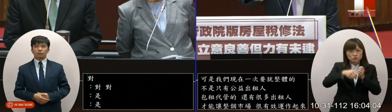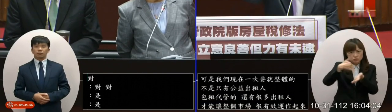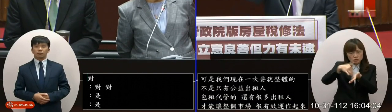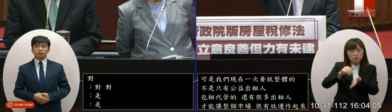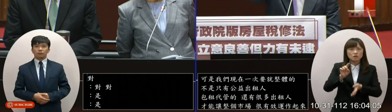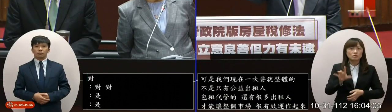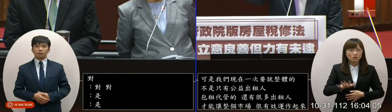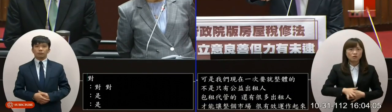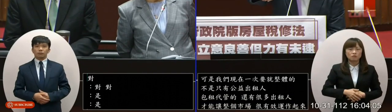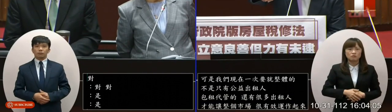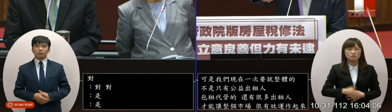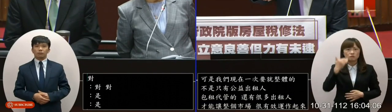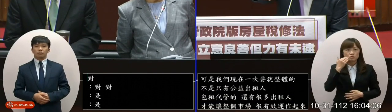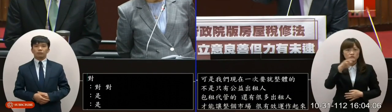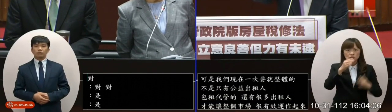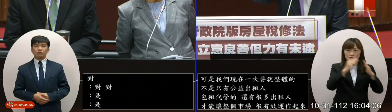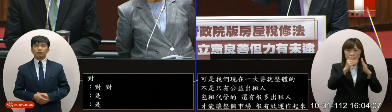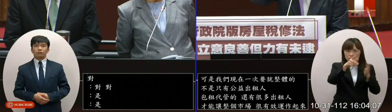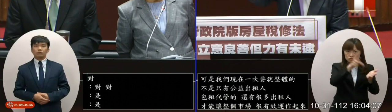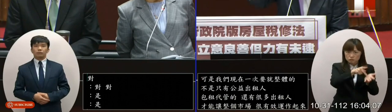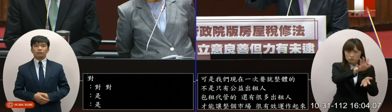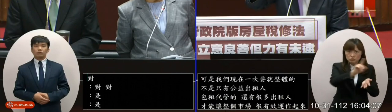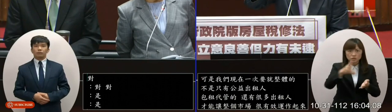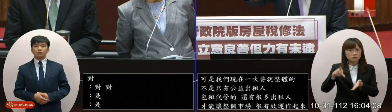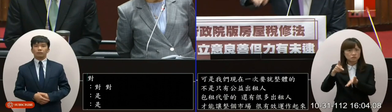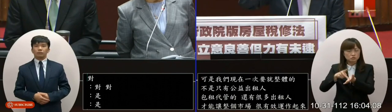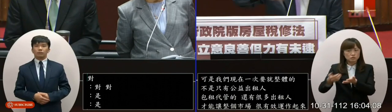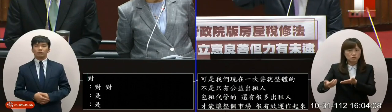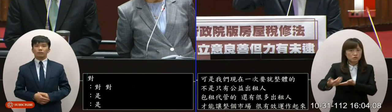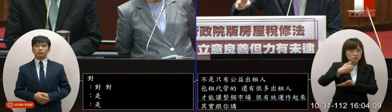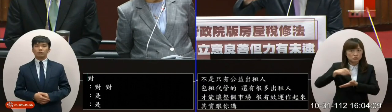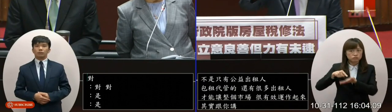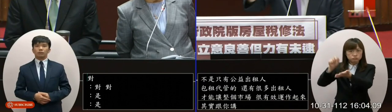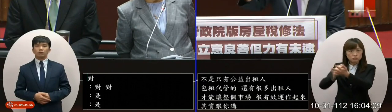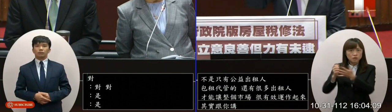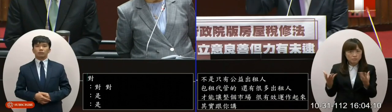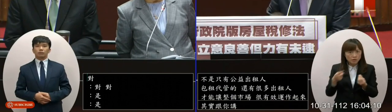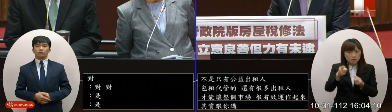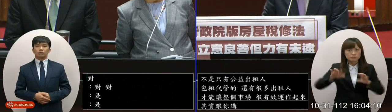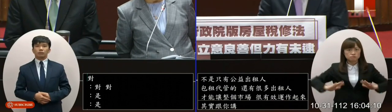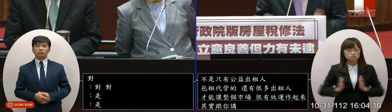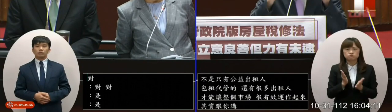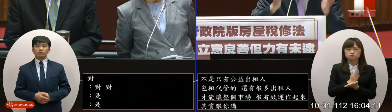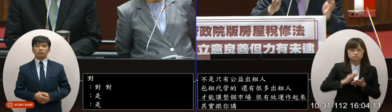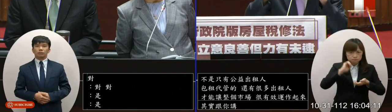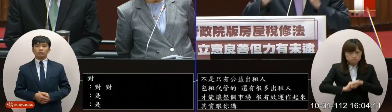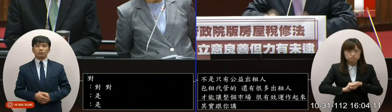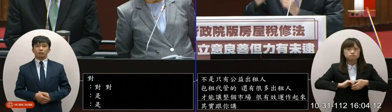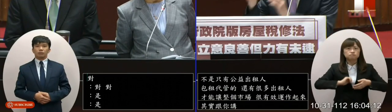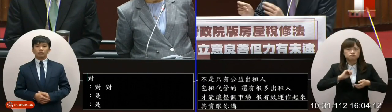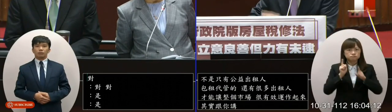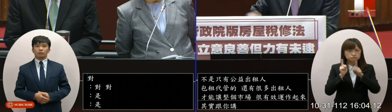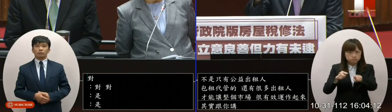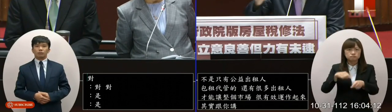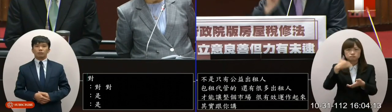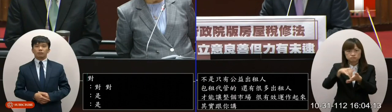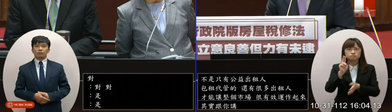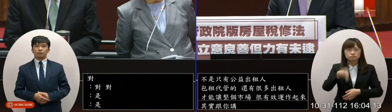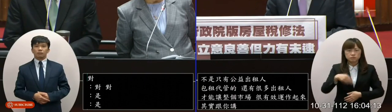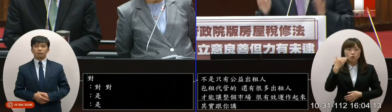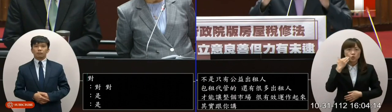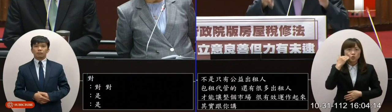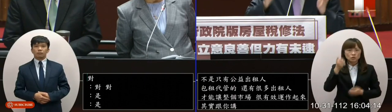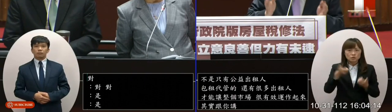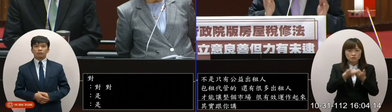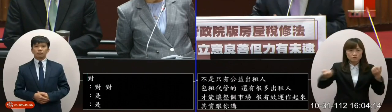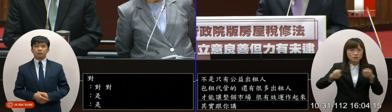旦你們去看你這房屋照理說你有出租你怎麼沒有報租金所得你們立刻可以去評定評定之後就可以算了所以租金如果能夠分離課稅可以一定